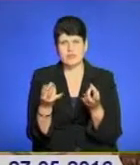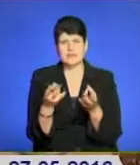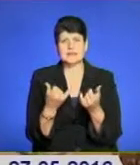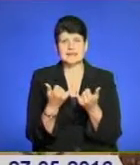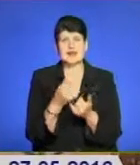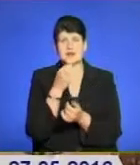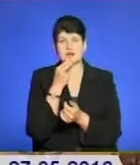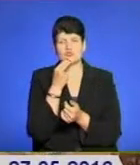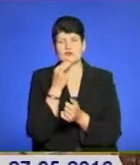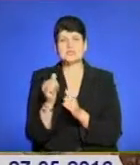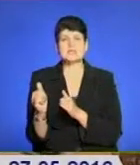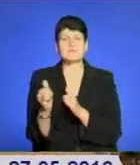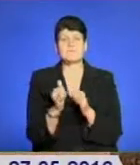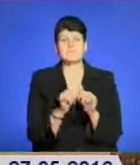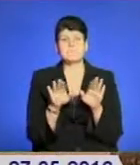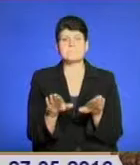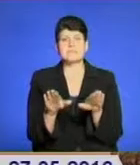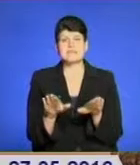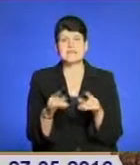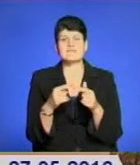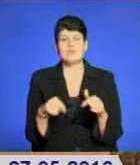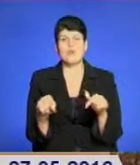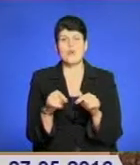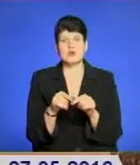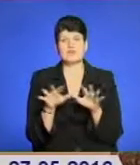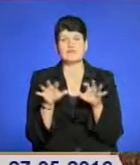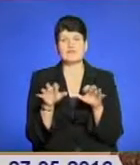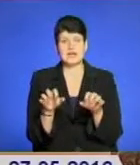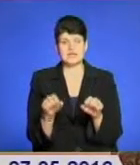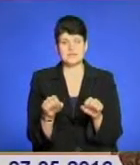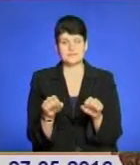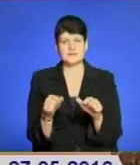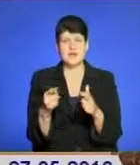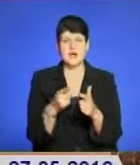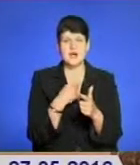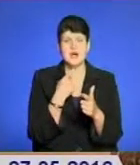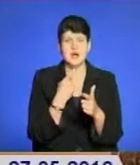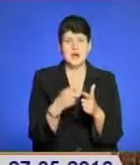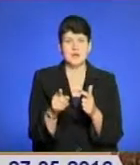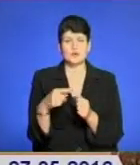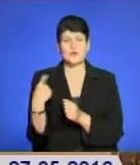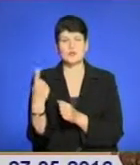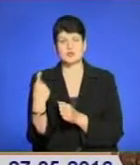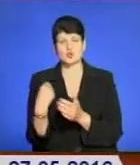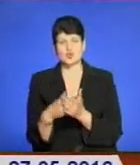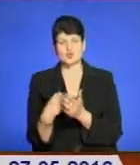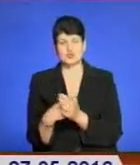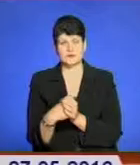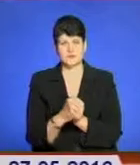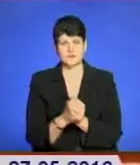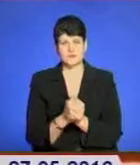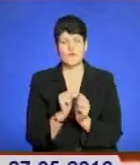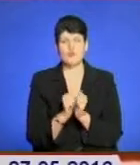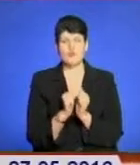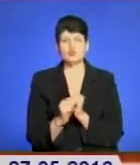для харчування, забезпечують місцеві органи влади або з обласного бюджету. У кожному